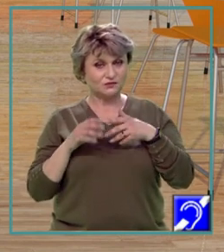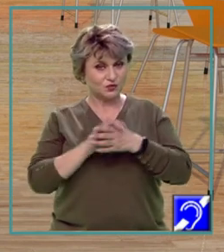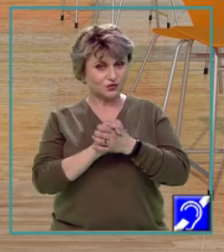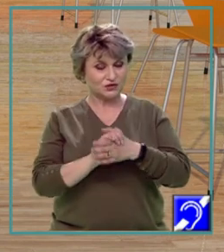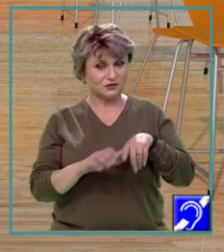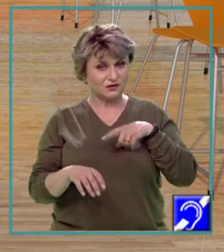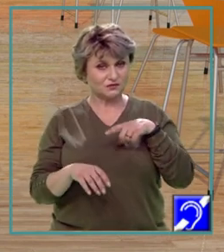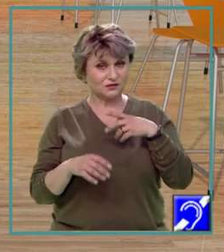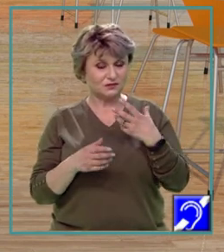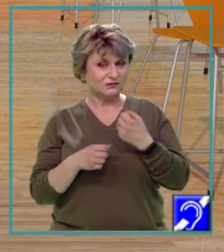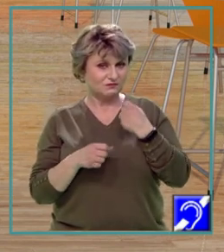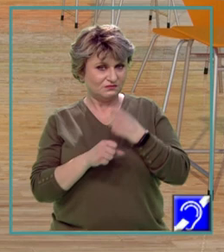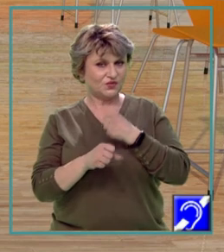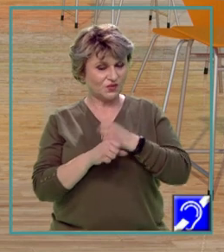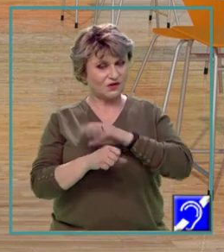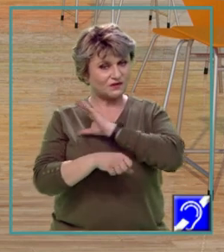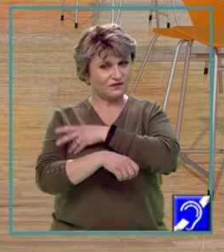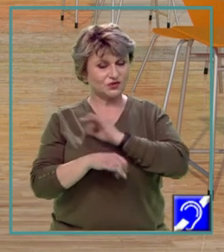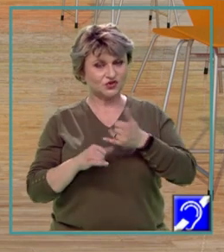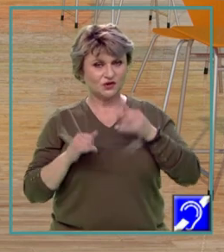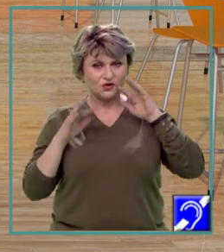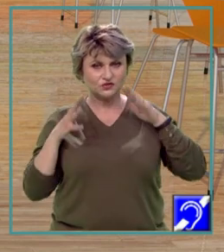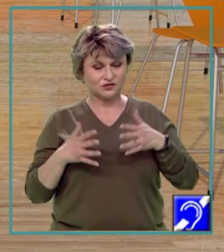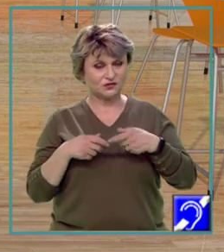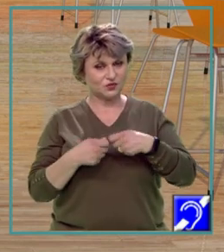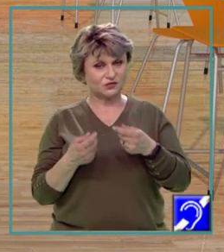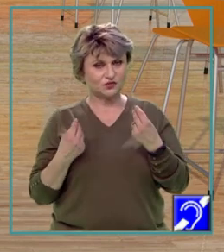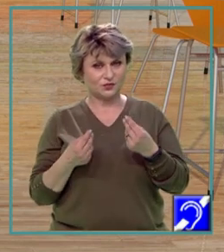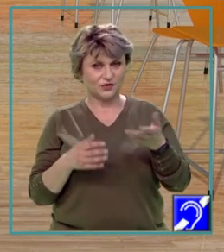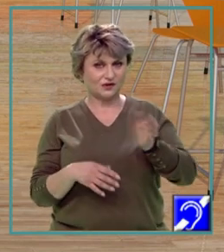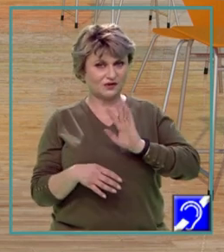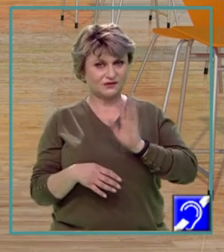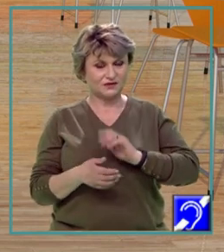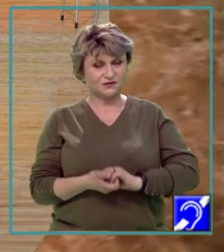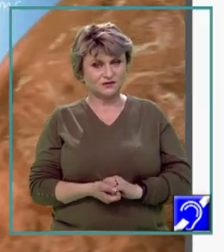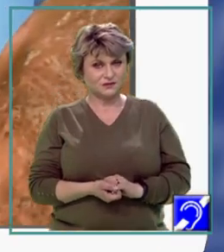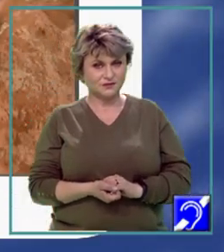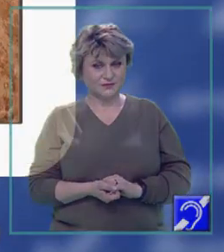este pavat cu muncă, efort și concentrare. Toate cele bune! La revedere!